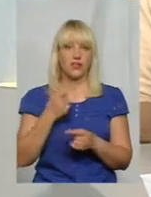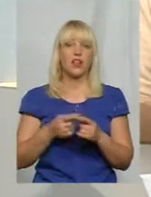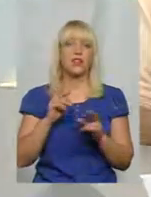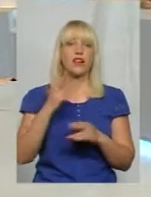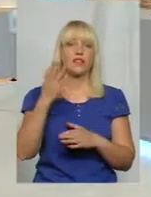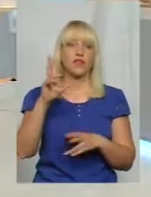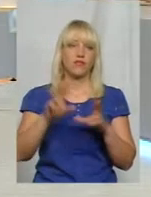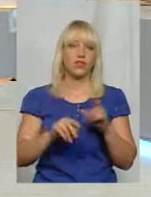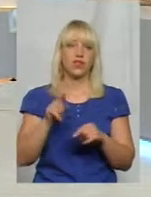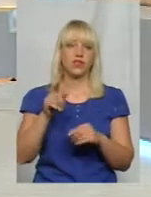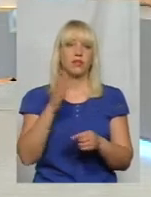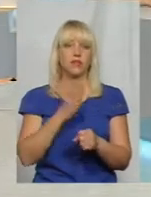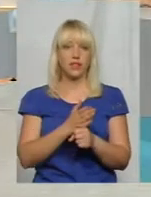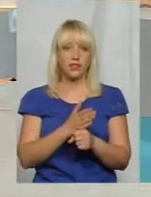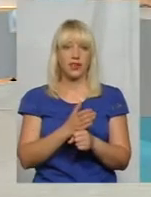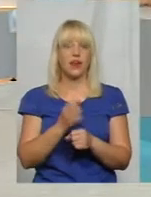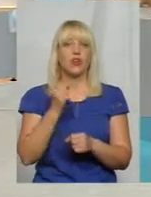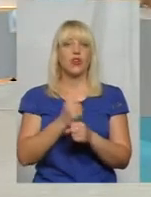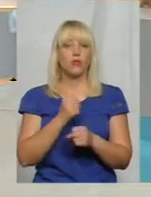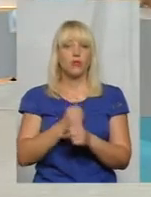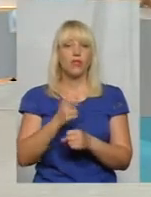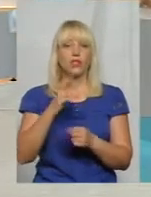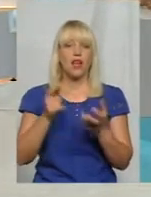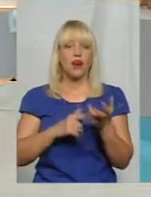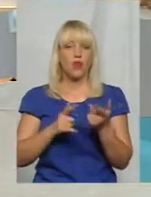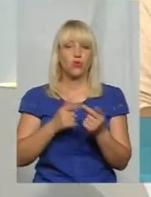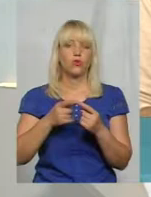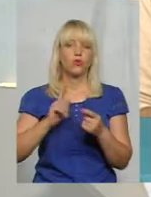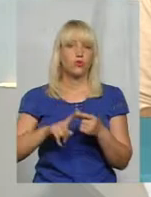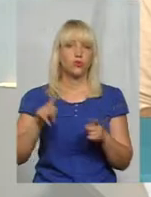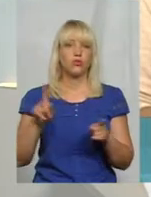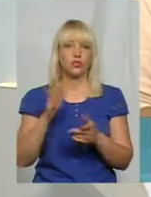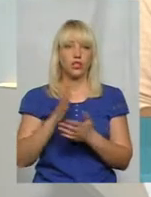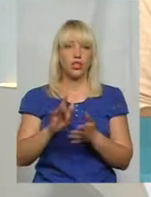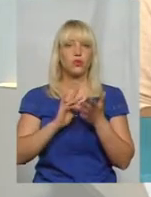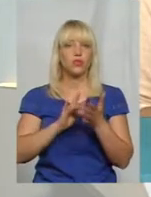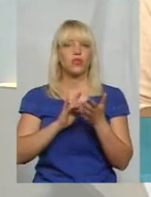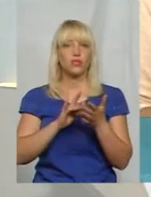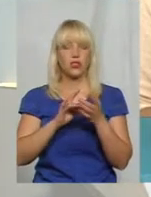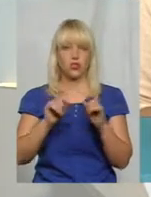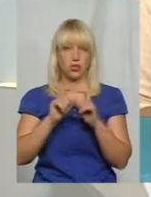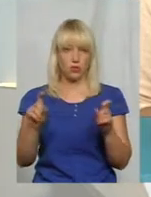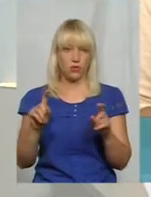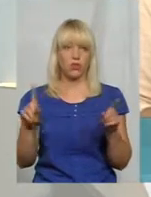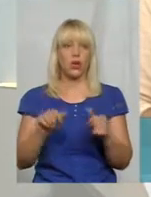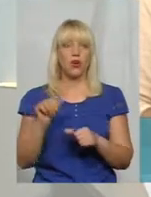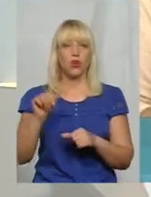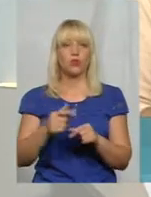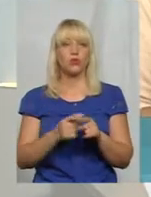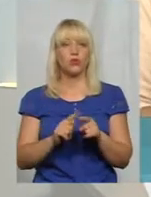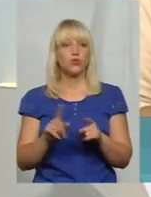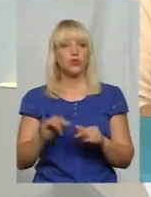там йде роботи за рахунок того, що це все ж таки туристичні об'єкти, окрім того, що історичні,